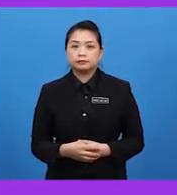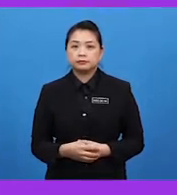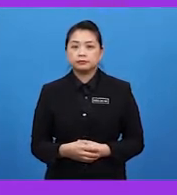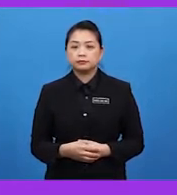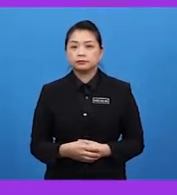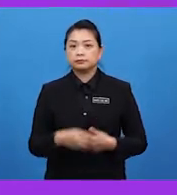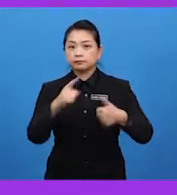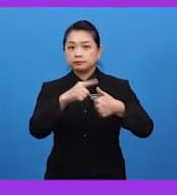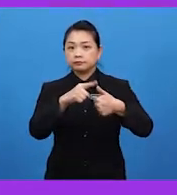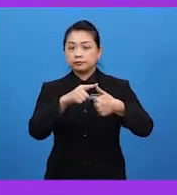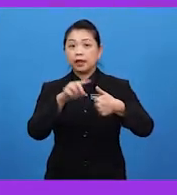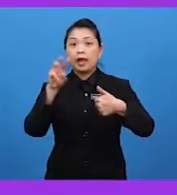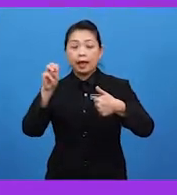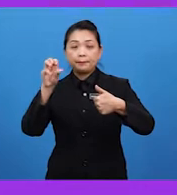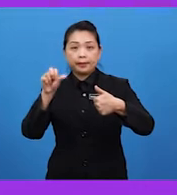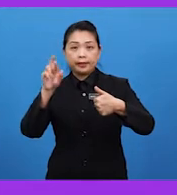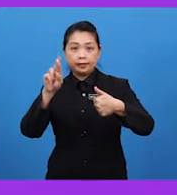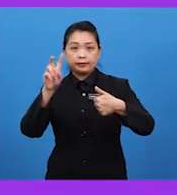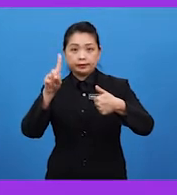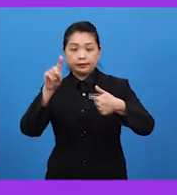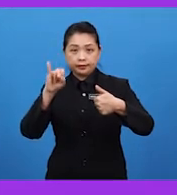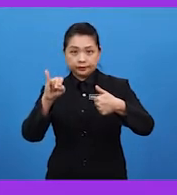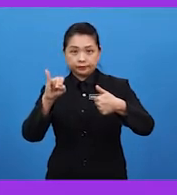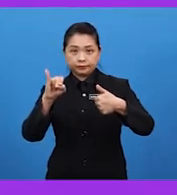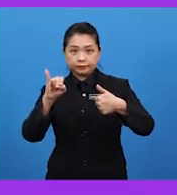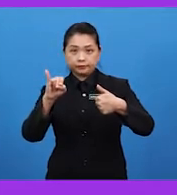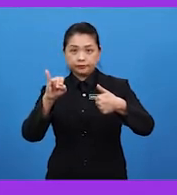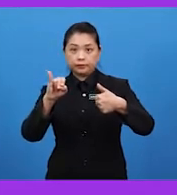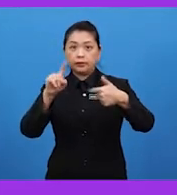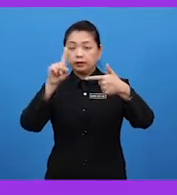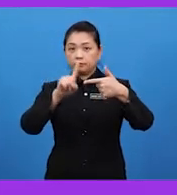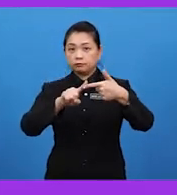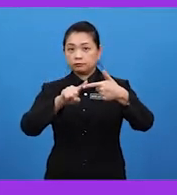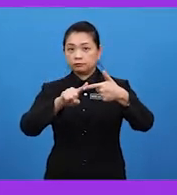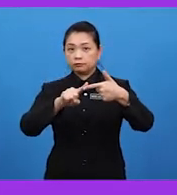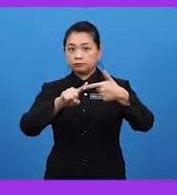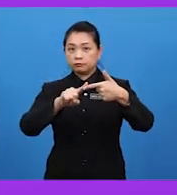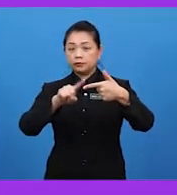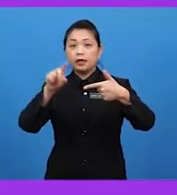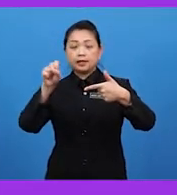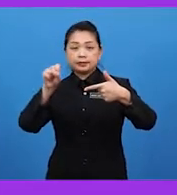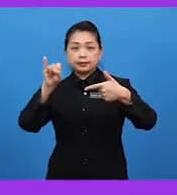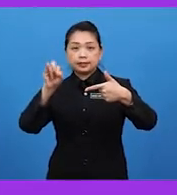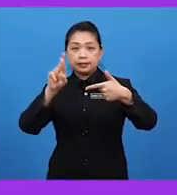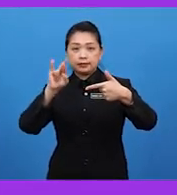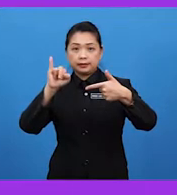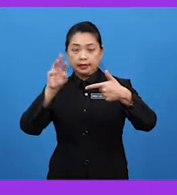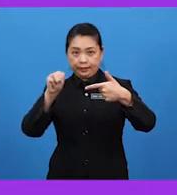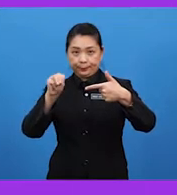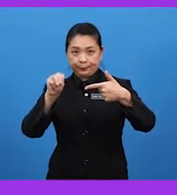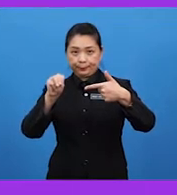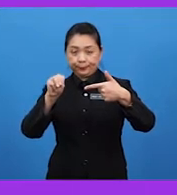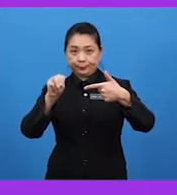A, M-A-R-D-I Mardi B, S-I-R-I-M